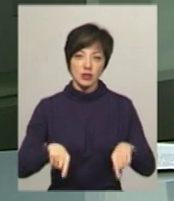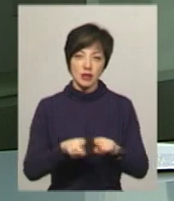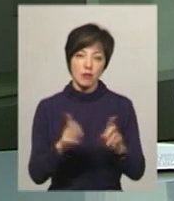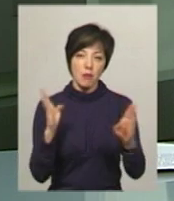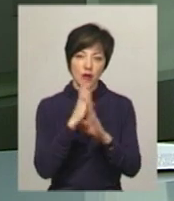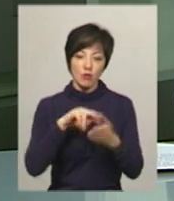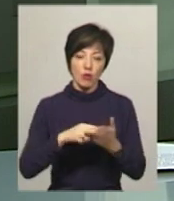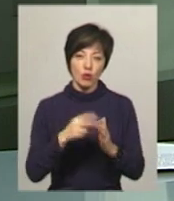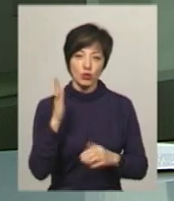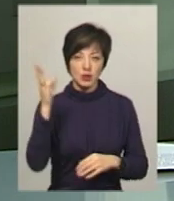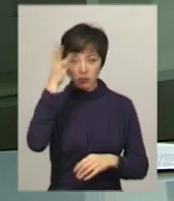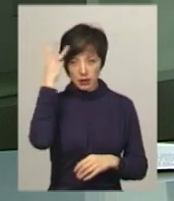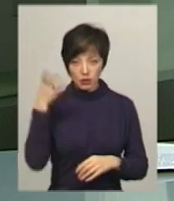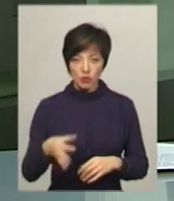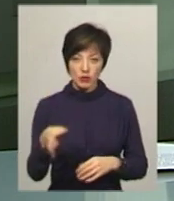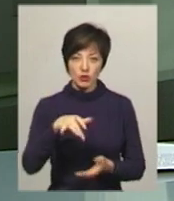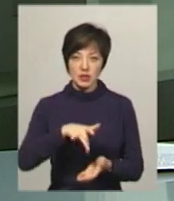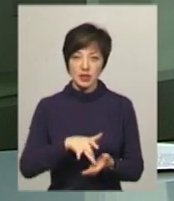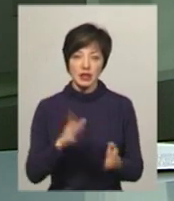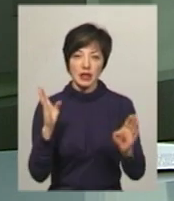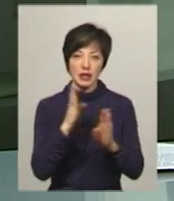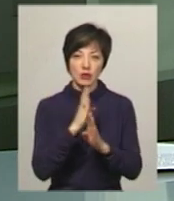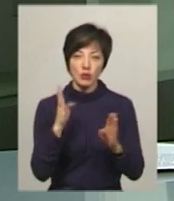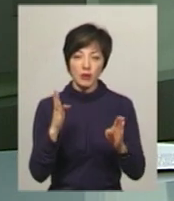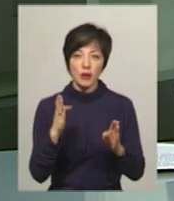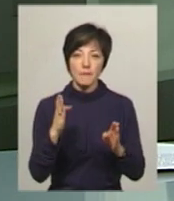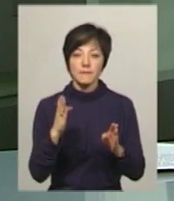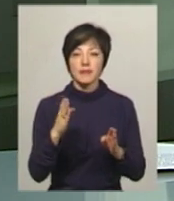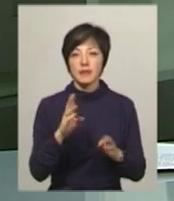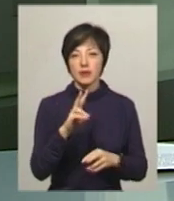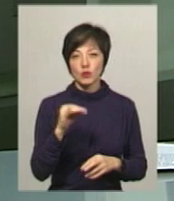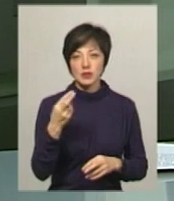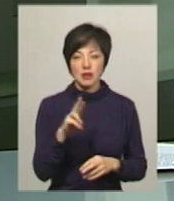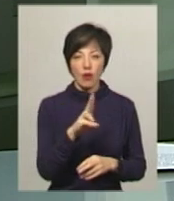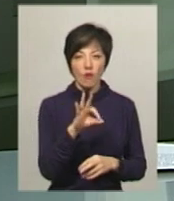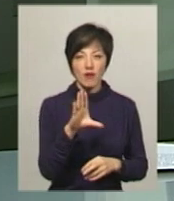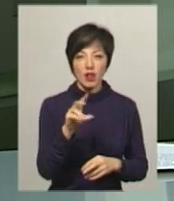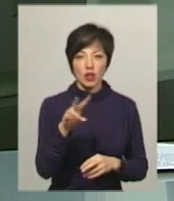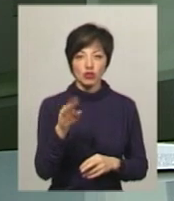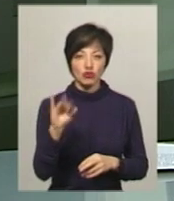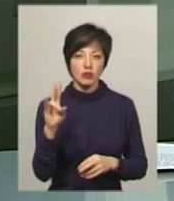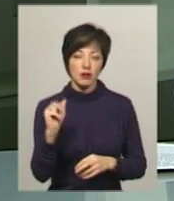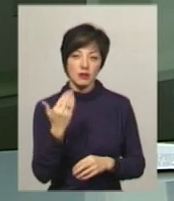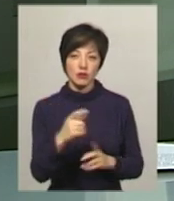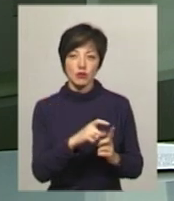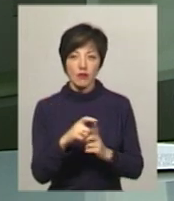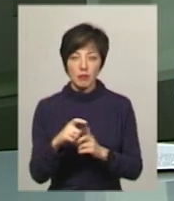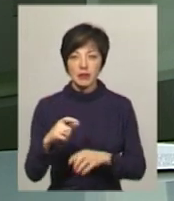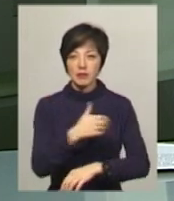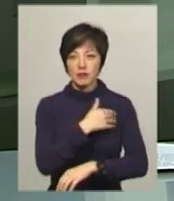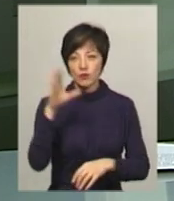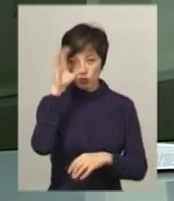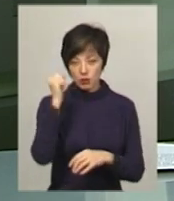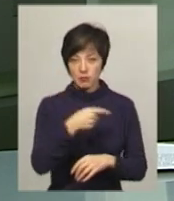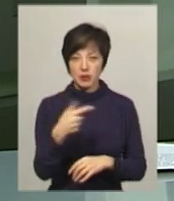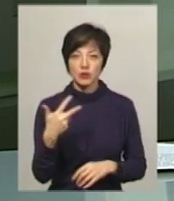метеопрогнозів Хмельницького обласного центру гідрометеорології Люся Ковалишина. За її словами, стопчики термометра вночі сягнуть